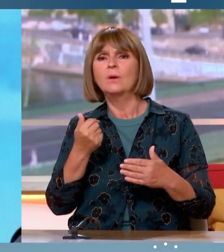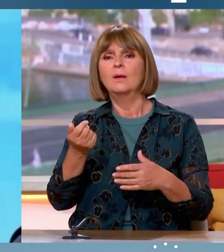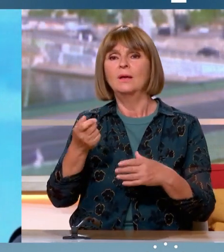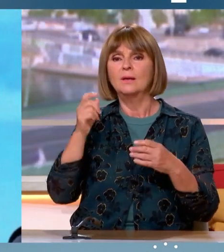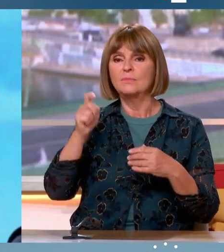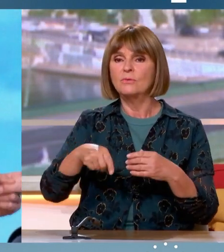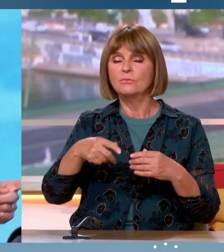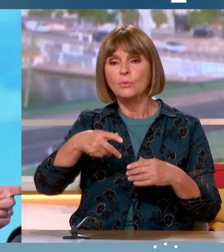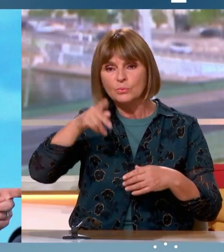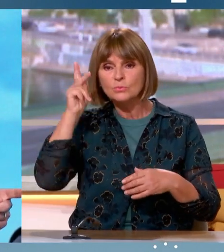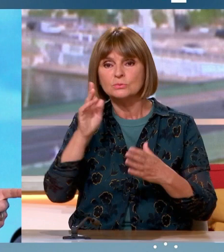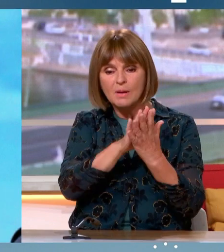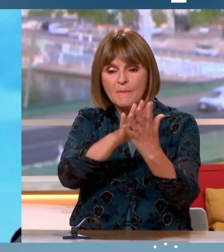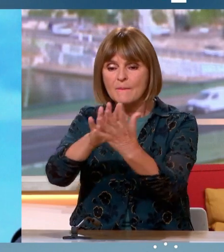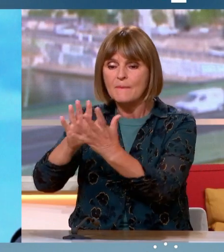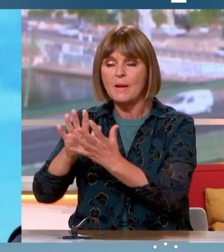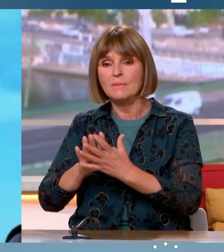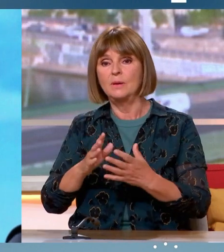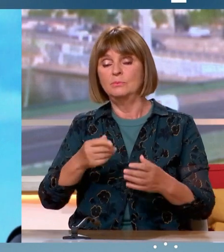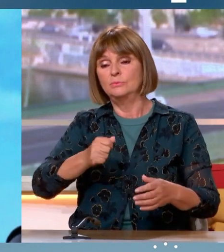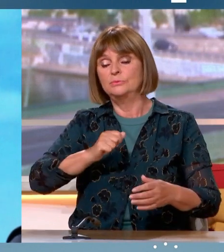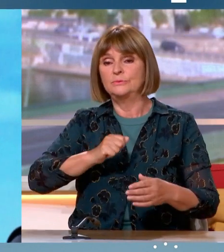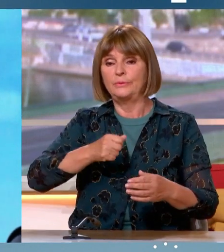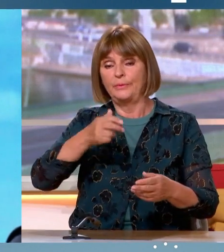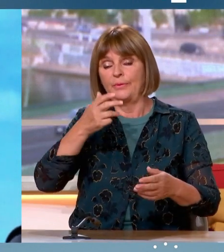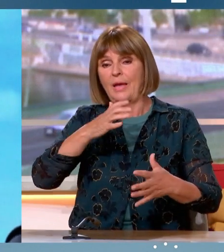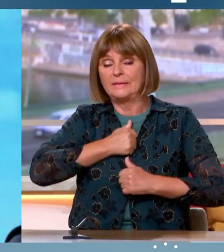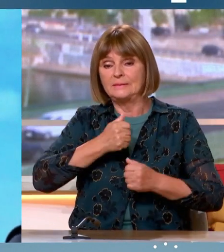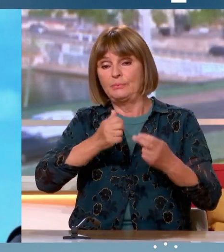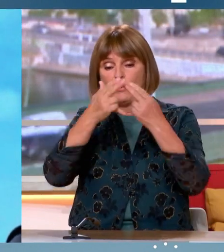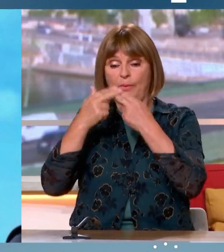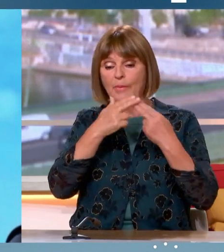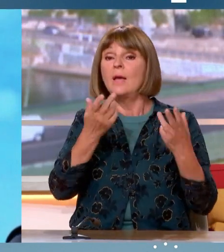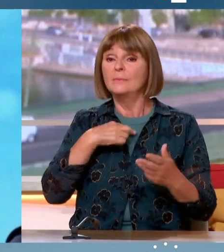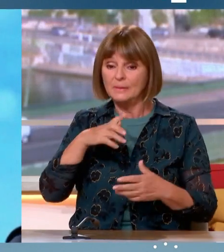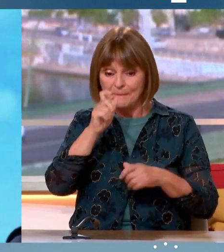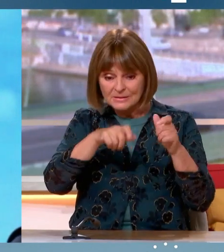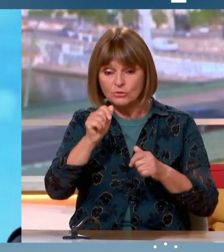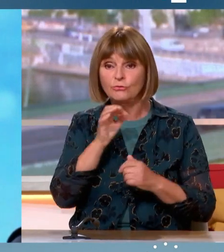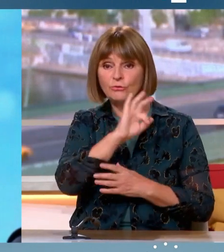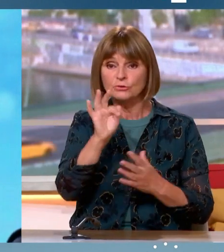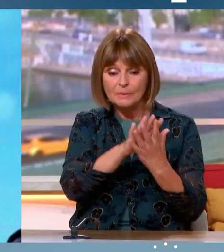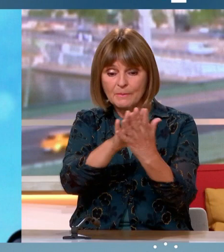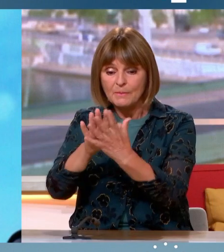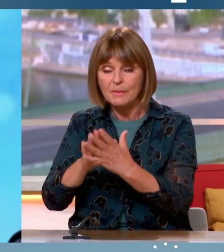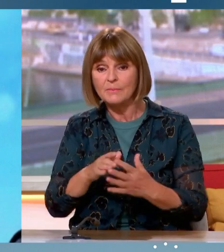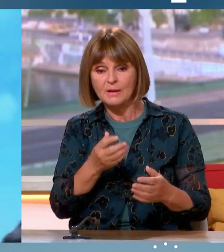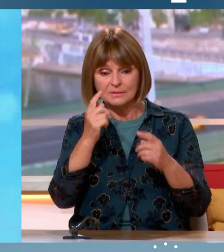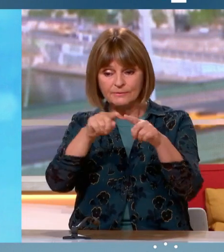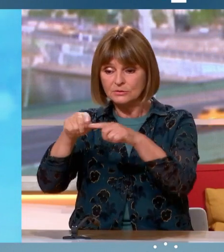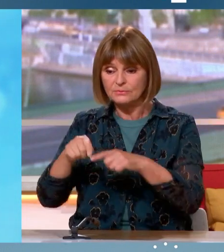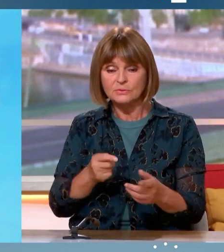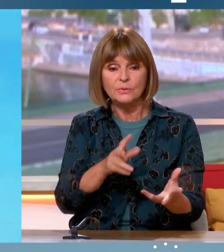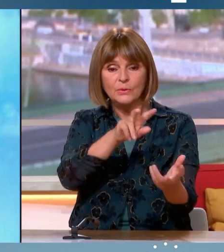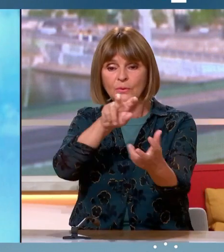de bourg-pif sur le terrain, aller à la rencontre des Français et les écouter, se nourrir de leurs différences et en puissent valider.'est un petit peu Jean-Jacques Rousseau, le contrat social. Vous